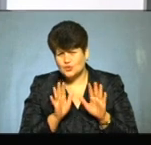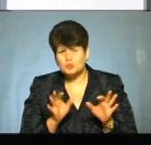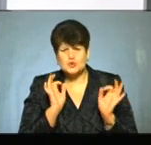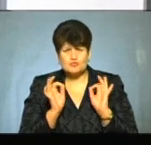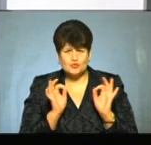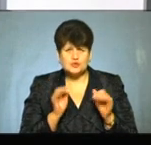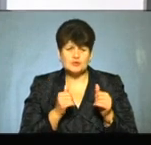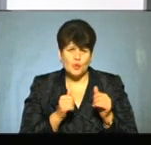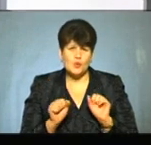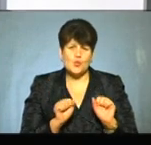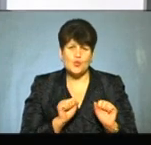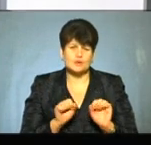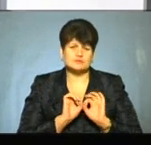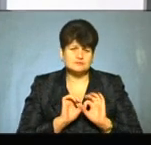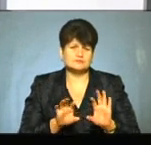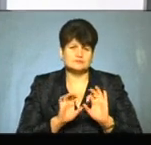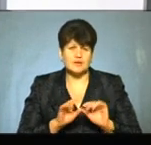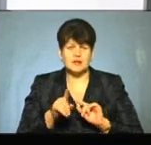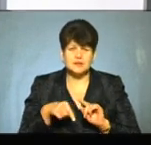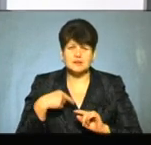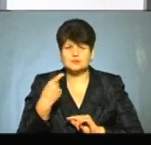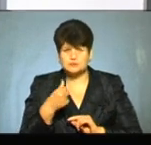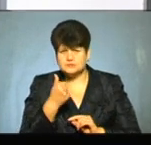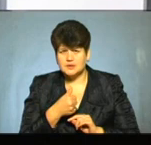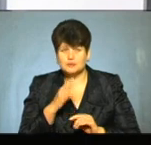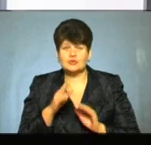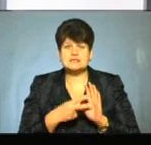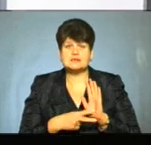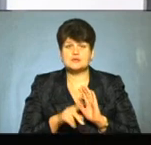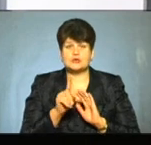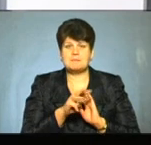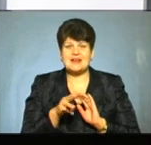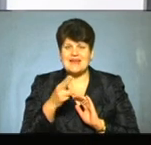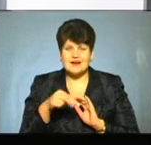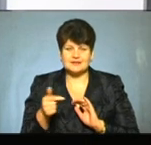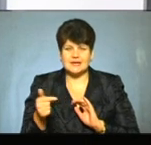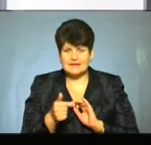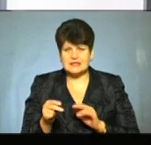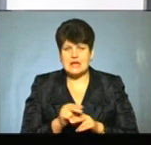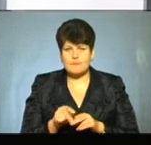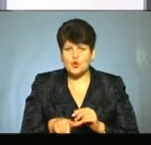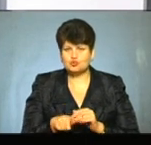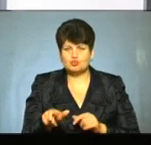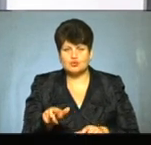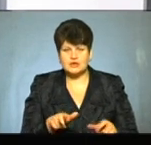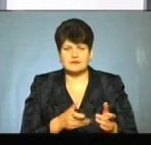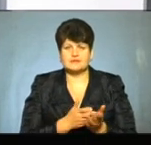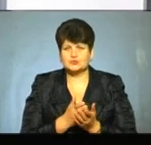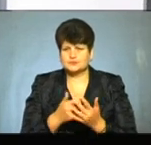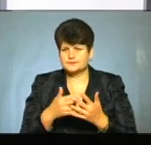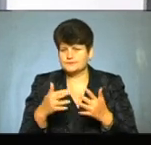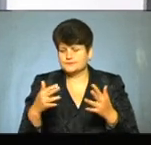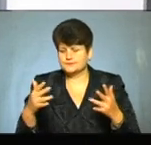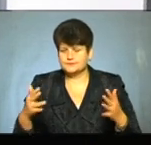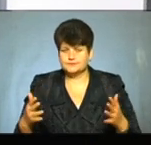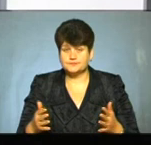Ну, звучить, насправді, уряд декларує, що наступного року буде там 71 мільярд гривень на ремонт доріг, інфраструктури дорожньої і так